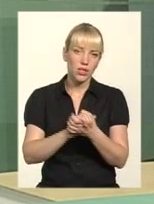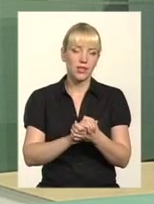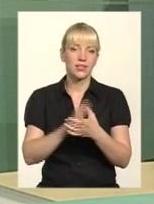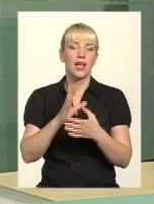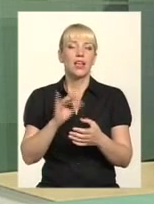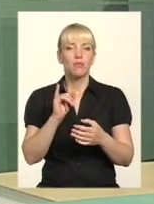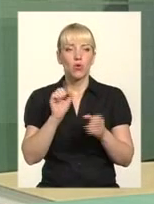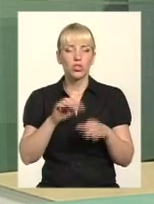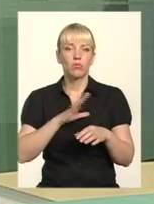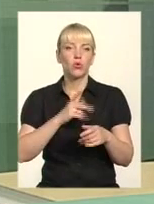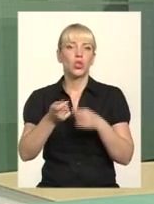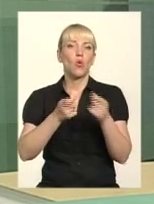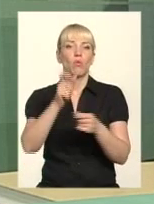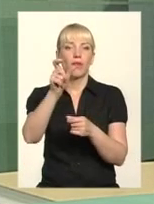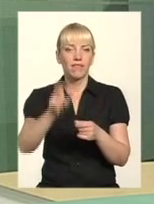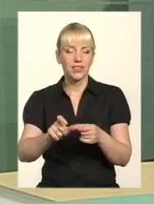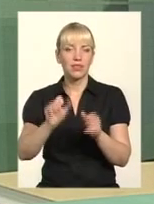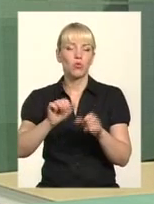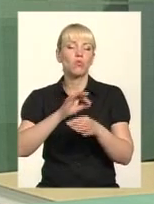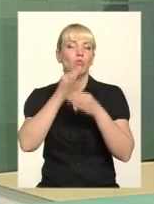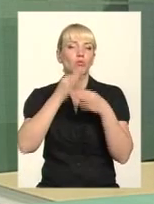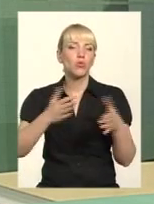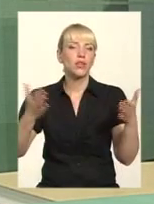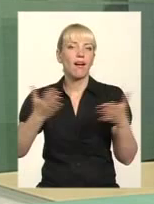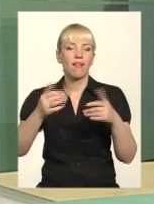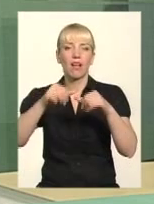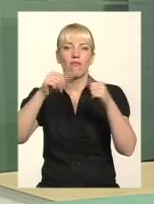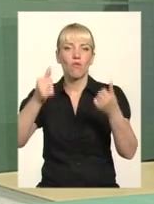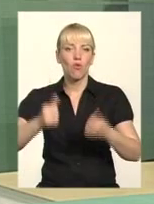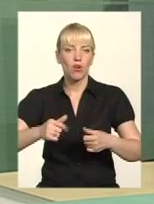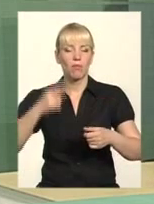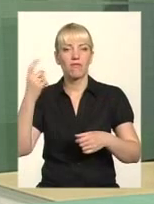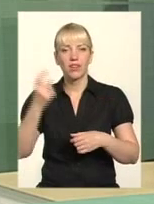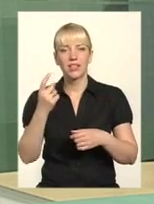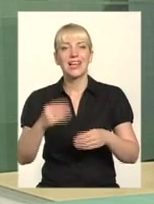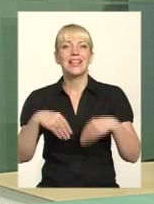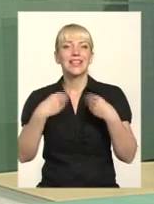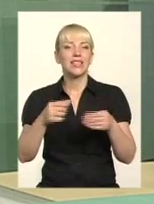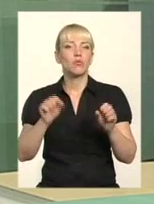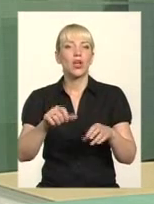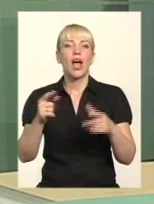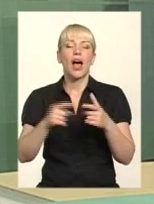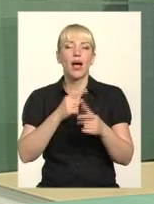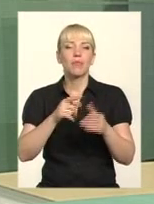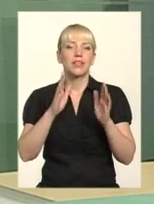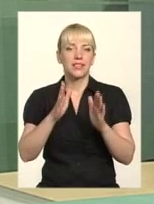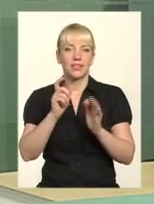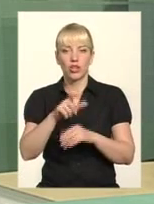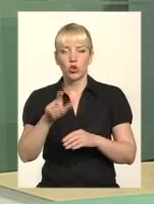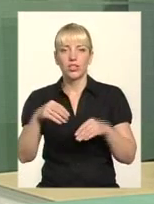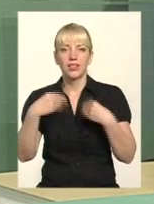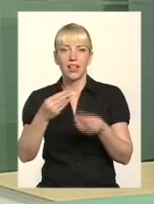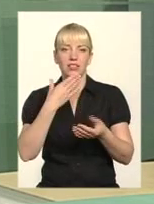бути управитель, може будь-яка форма власності надається можливістям, аби тільки люди дали своє погодження.